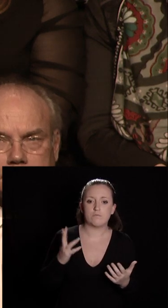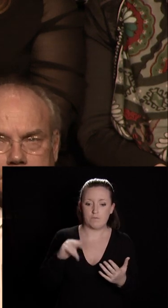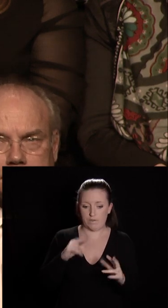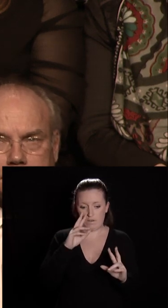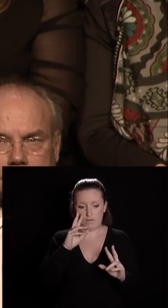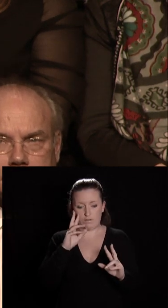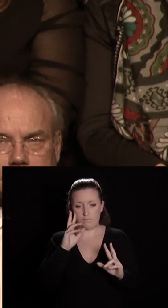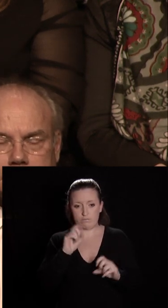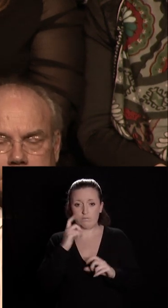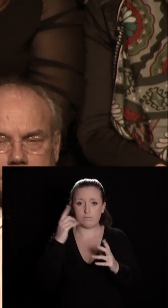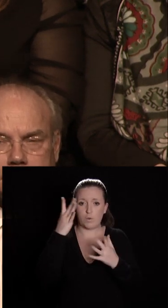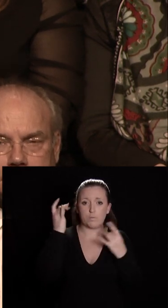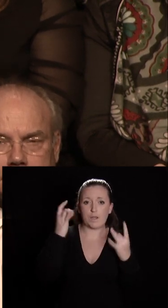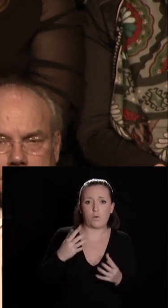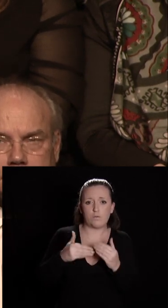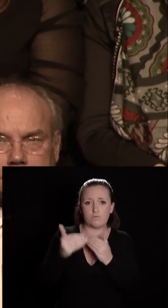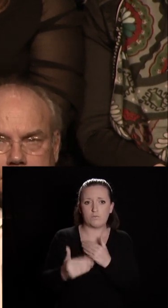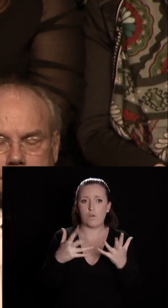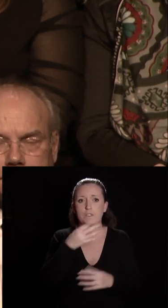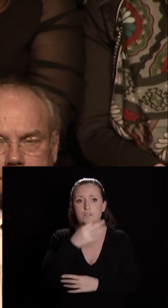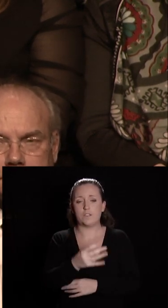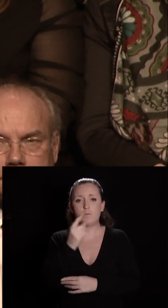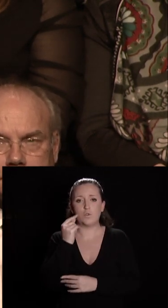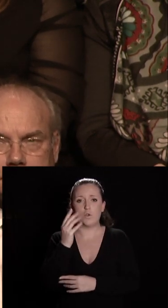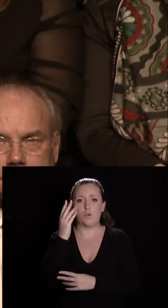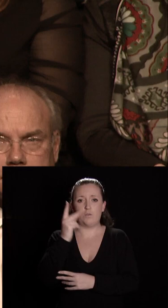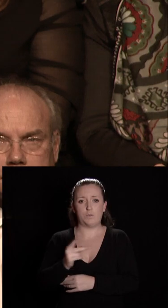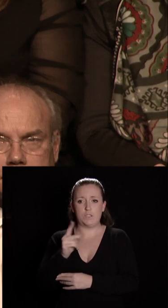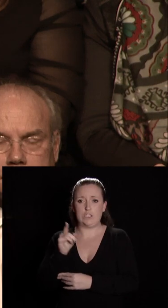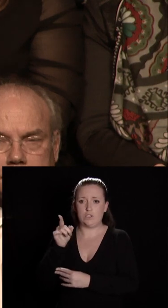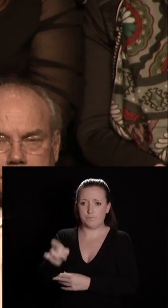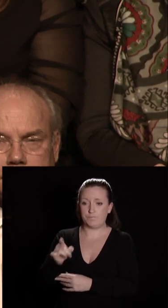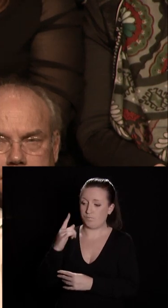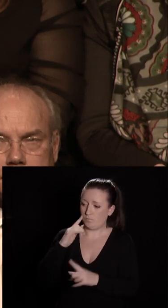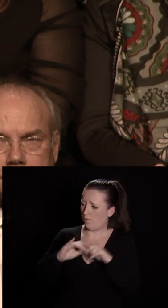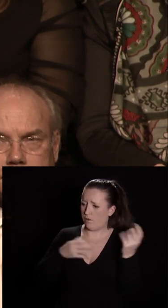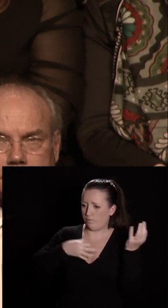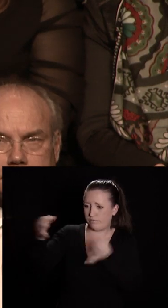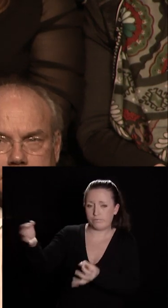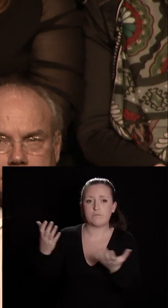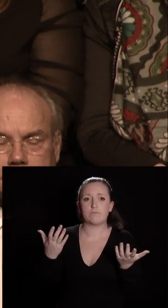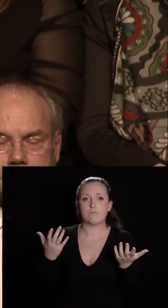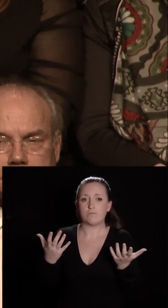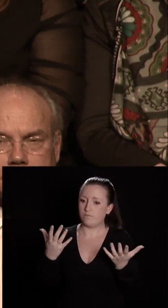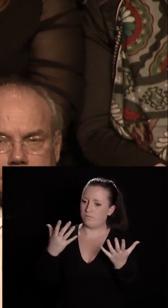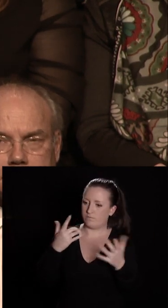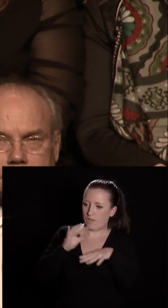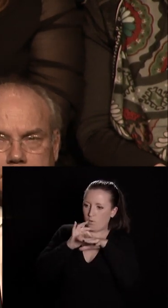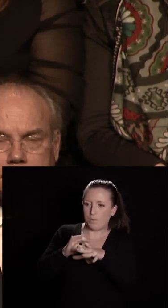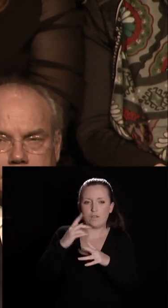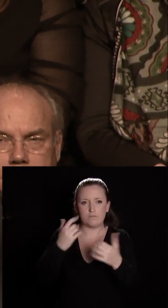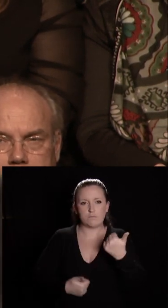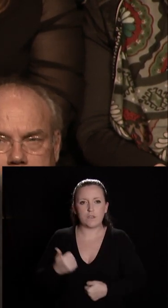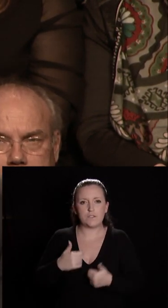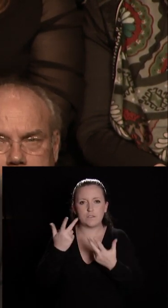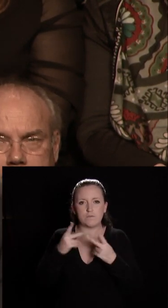printemps. Il demande, je voudrais remercier Pierre Privetich qui l'a fait avec constance, accompagné des services de la métropole, il